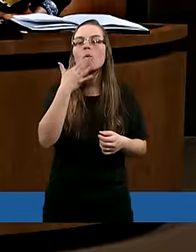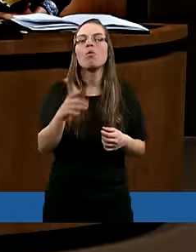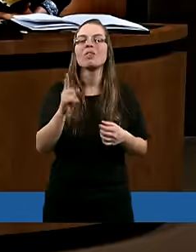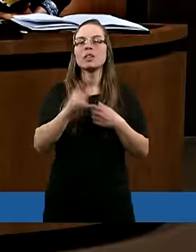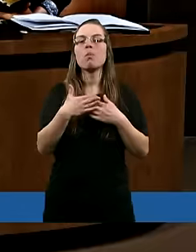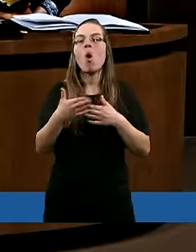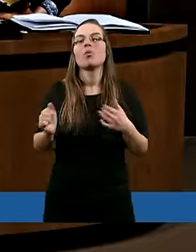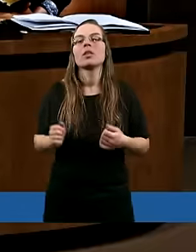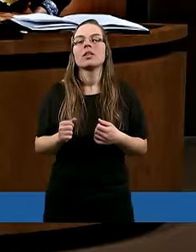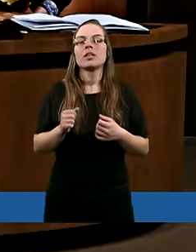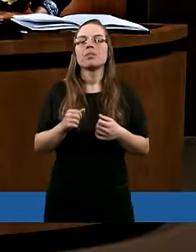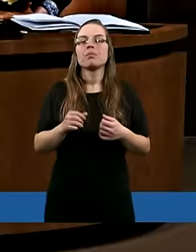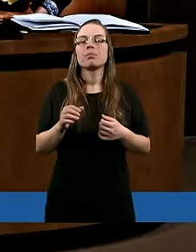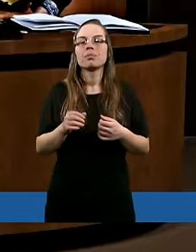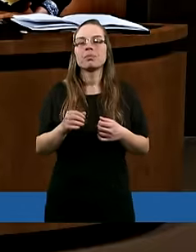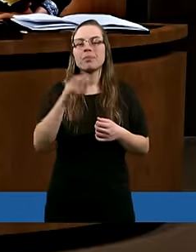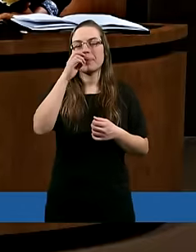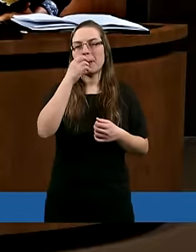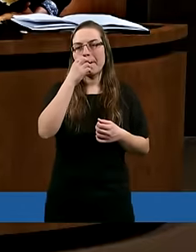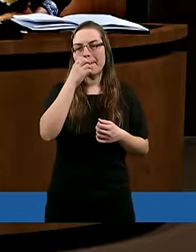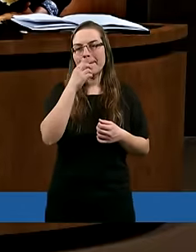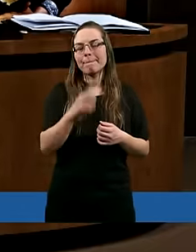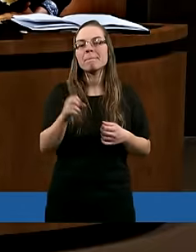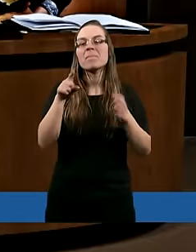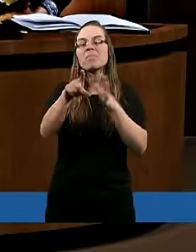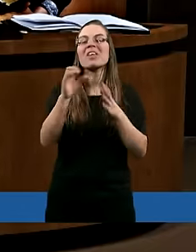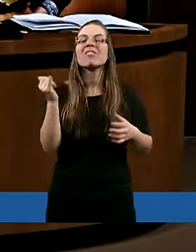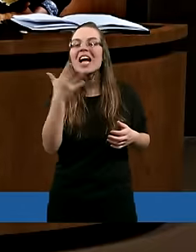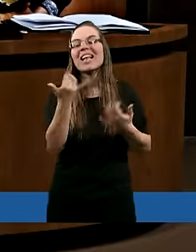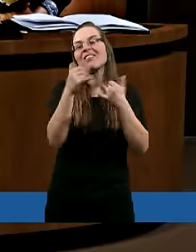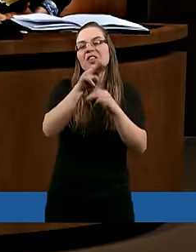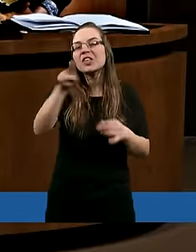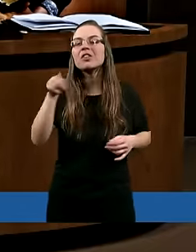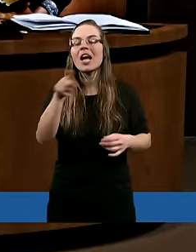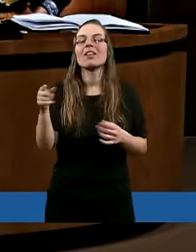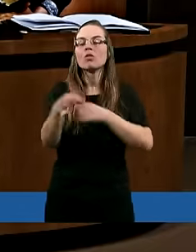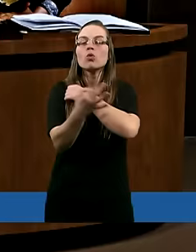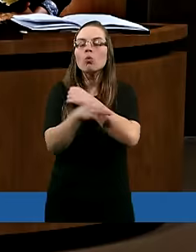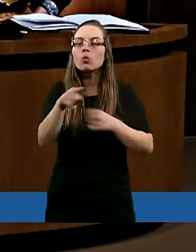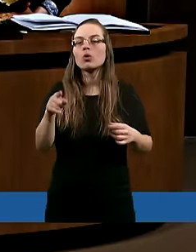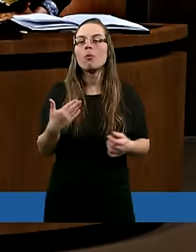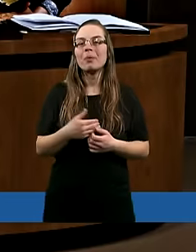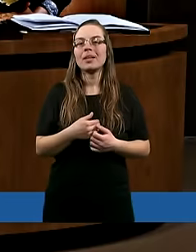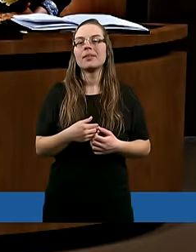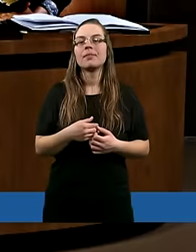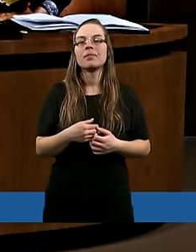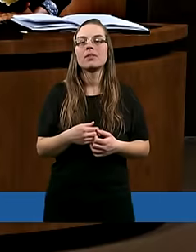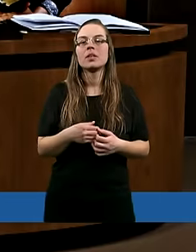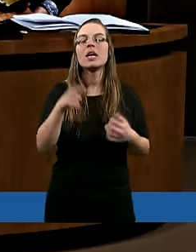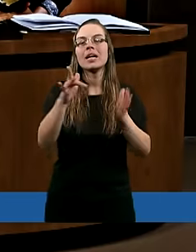w pierwszej części tego studium, że